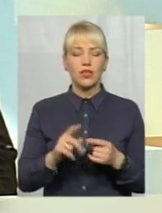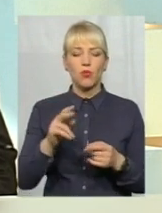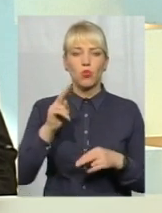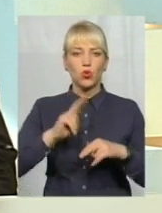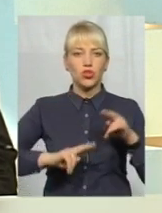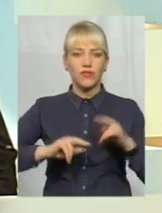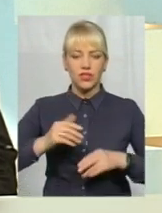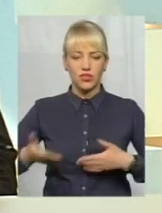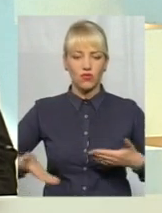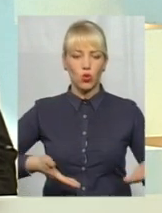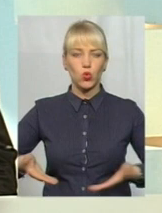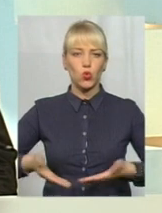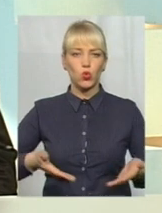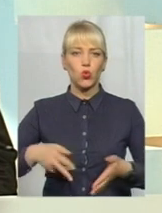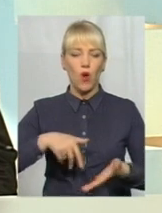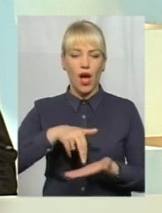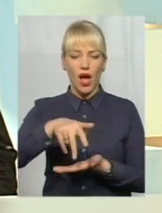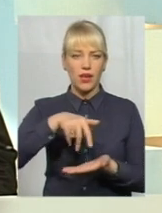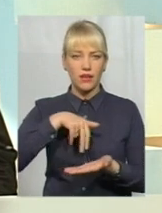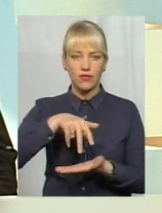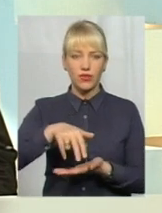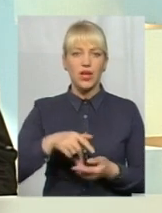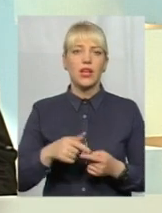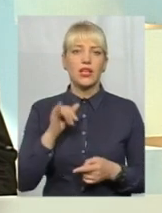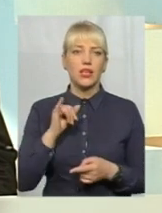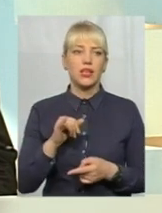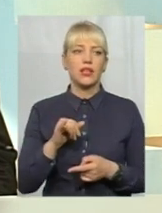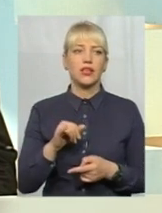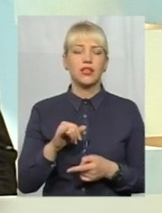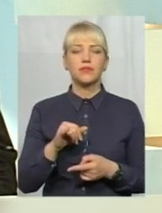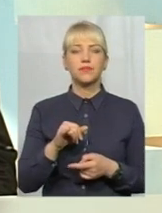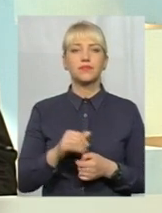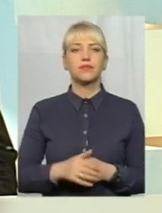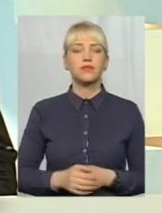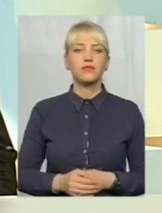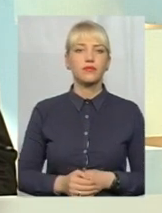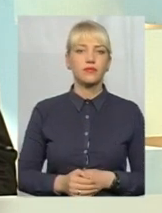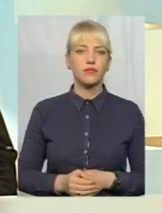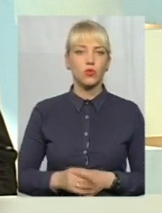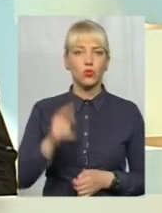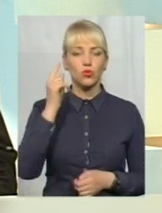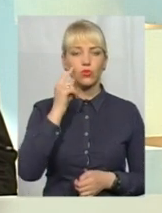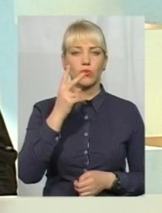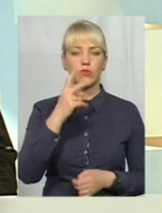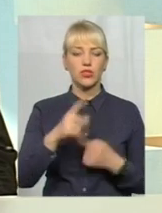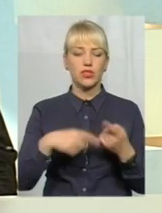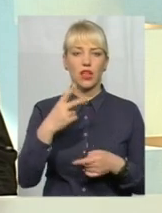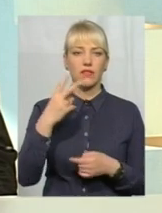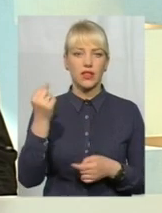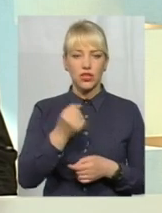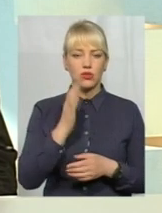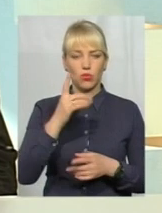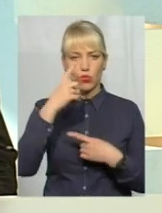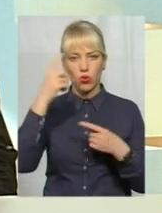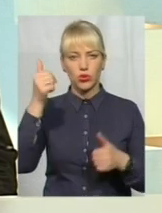щоб не було потім питань, що по доріжці ходять пішоходи. І, думаю, за тижня-два ми оголосимо тендер